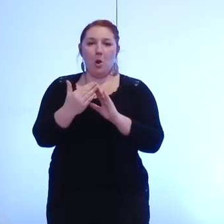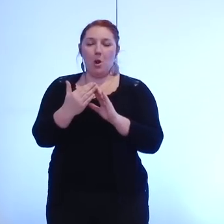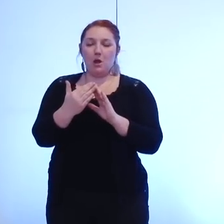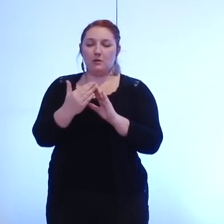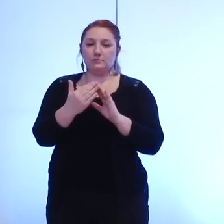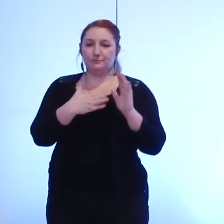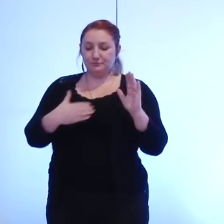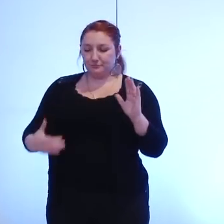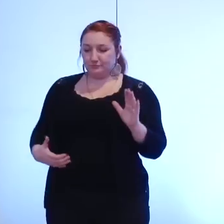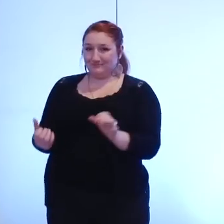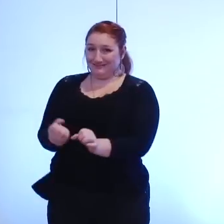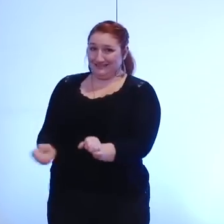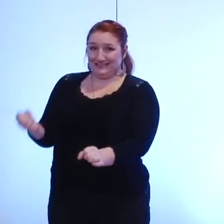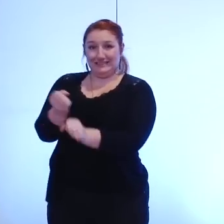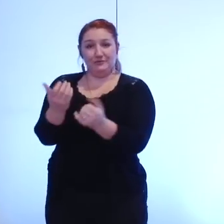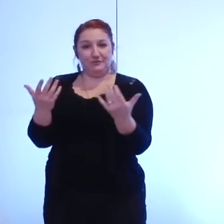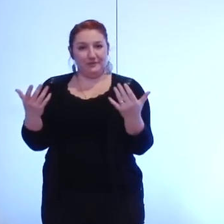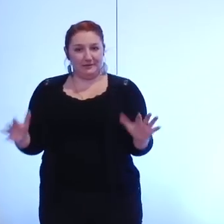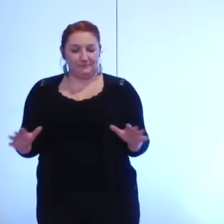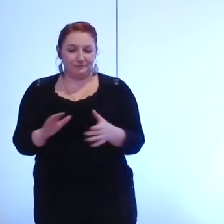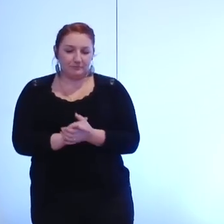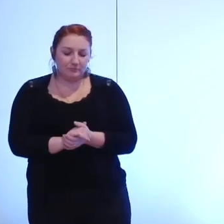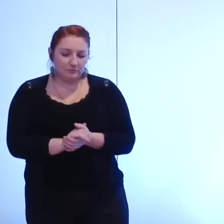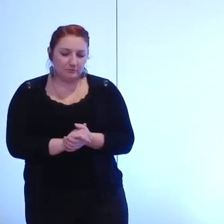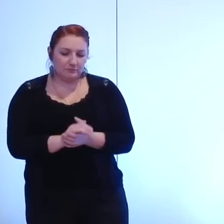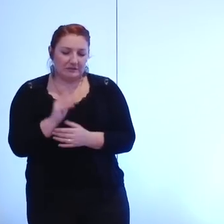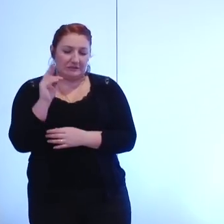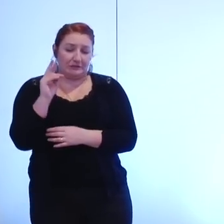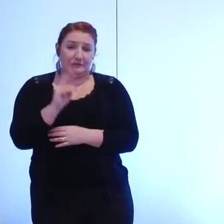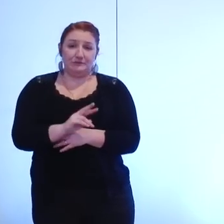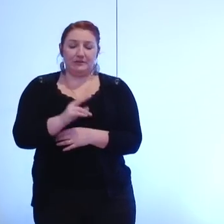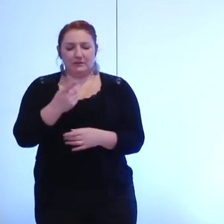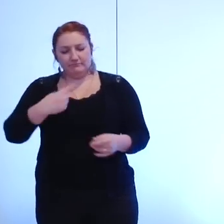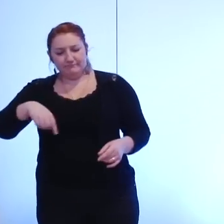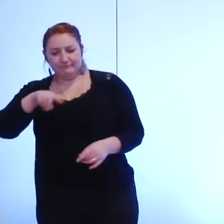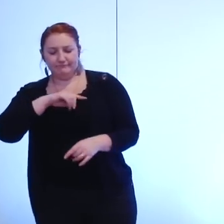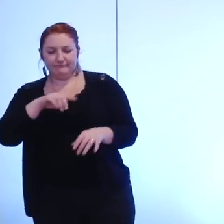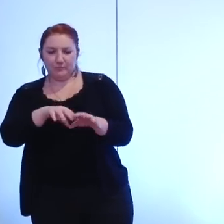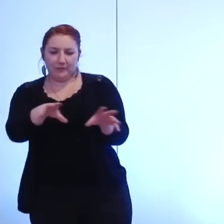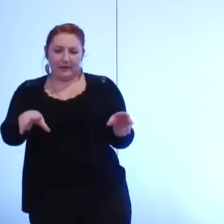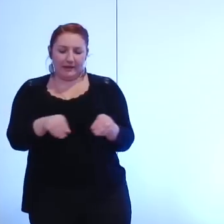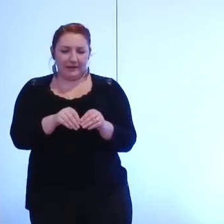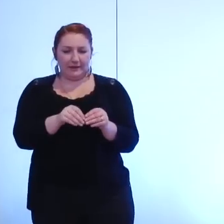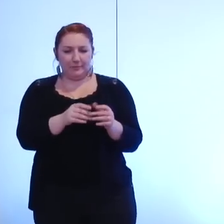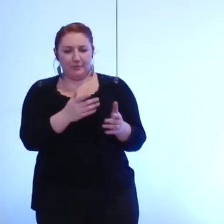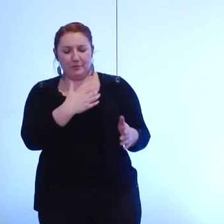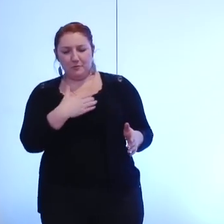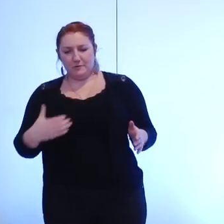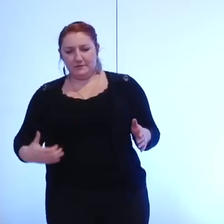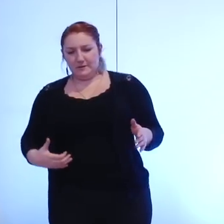dans l'ensemble des communes de France et dans notre agglomération pour élire leurs équipes municipales en mars